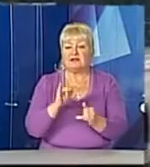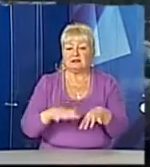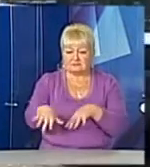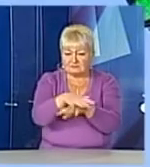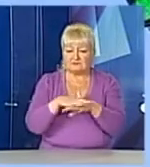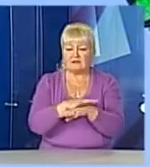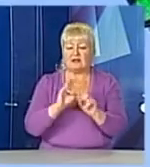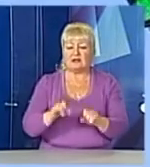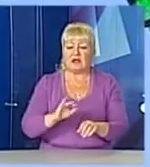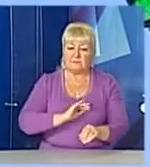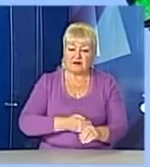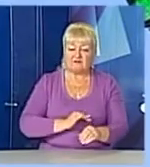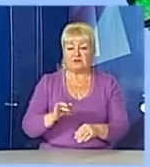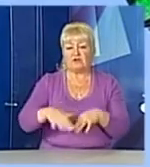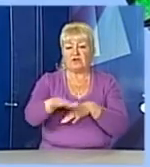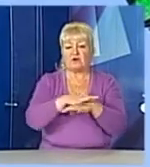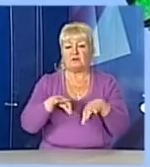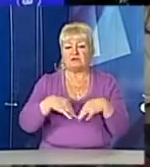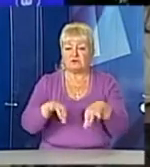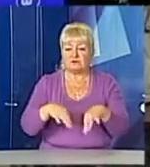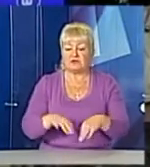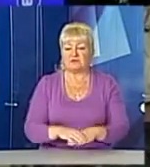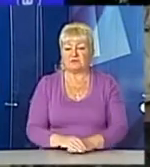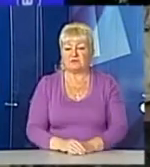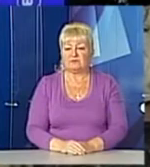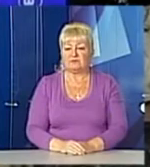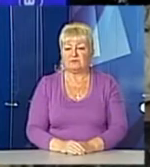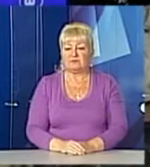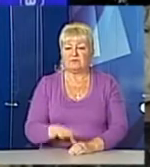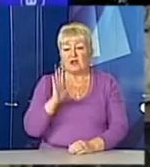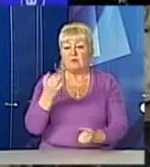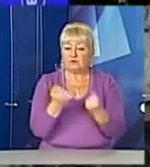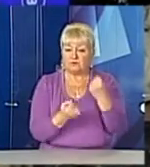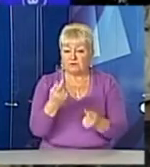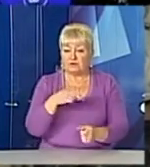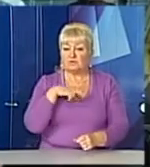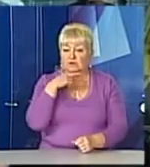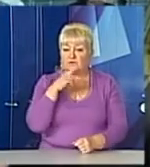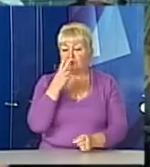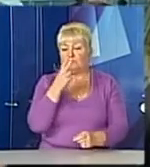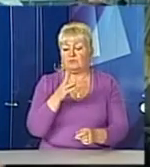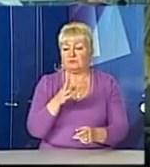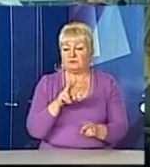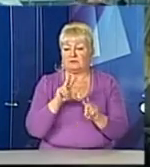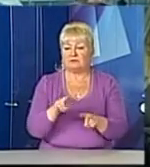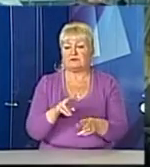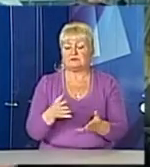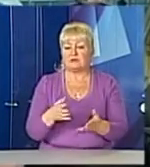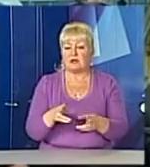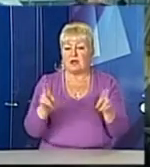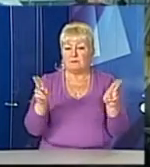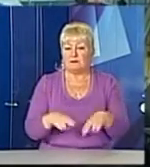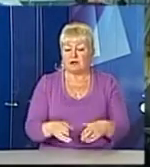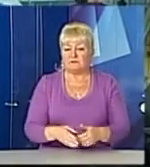Тому цю ділянку першою оснастили відеонаглядом. Водії трошки будуть уважніші, будуть дивитися за правилами руху. Так, замітив, що поставили камери.